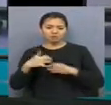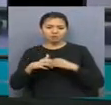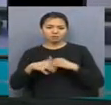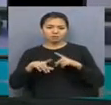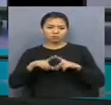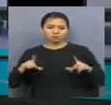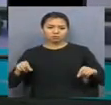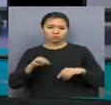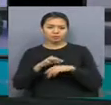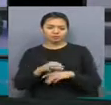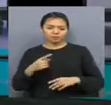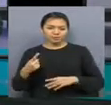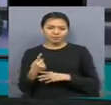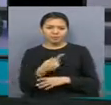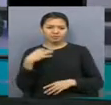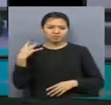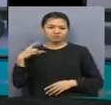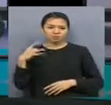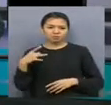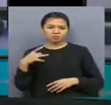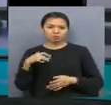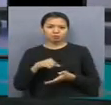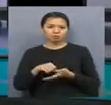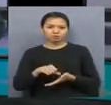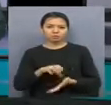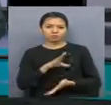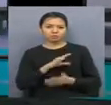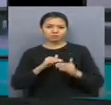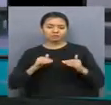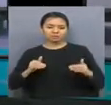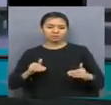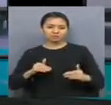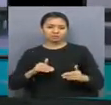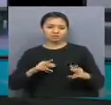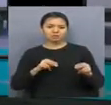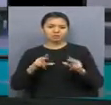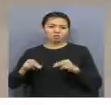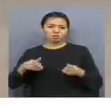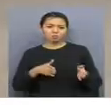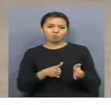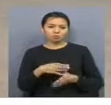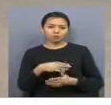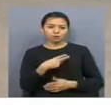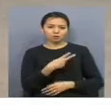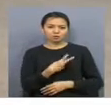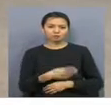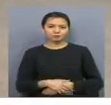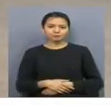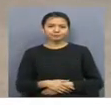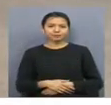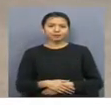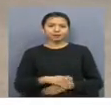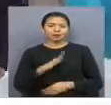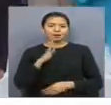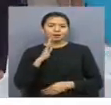мектепте өткен алғашқы қоңырау салтанатына ғатысып, оқушыларға сәт сапартыледі. Құшағы күлгет олған атаналар,